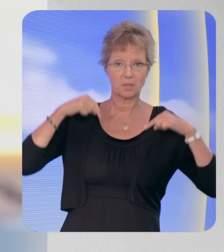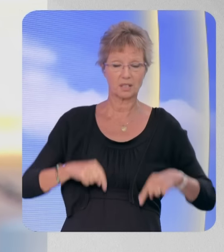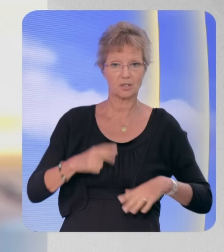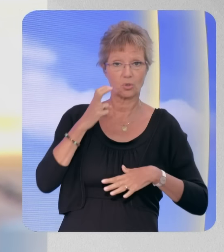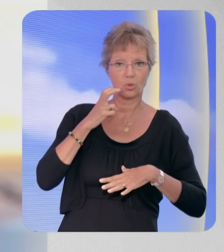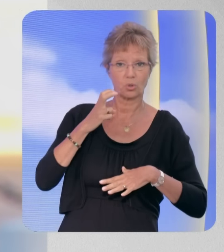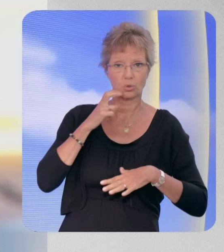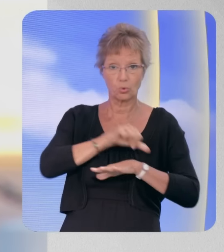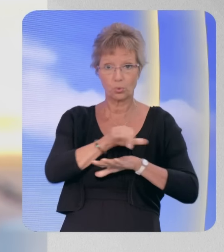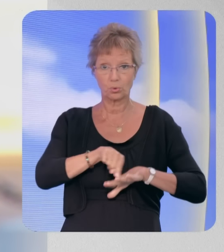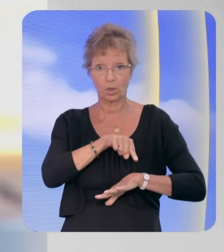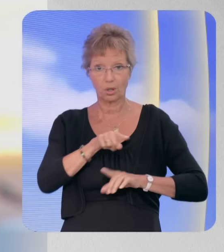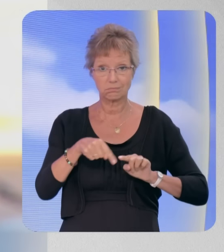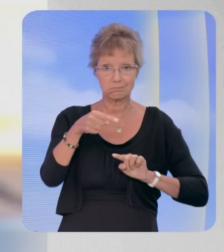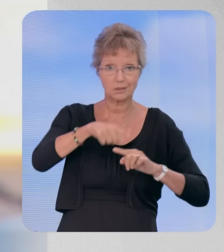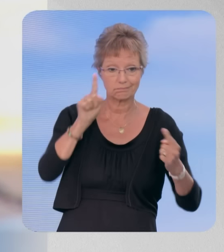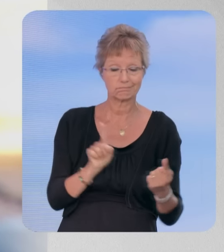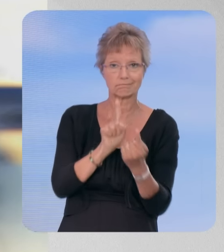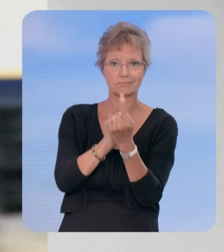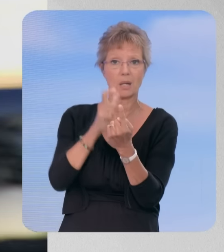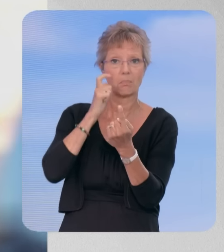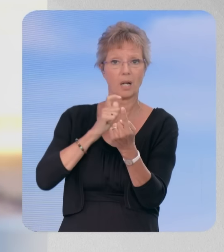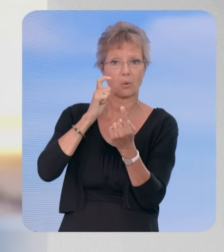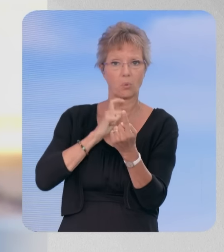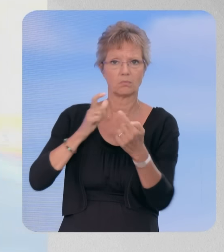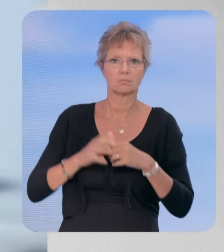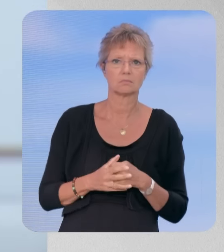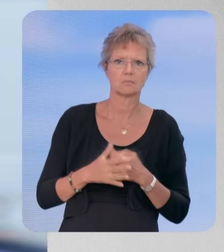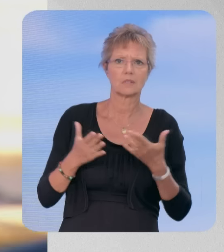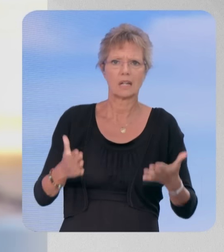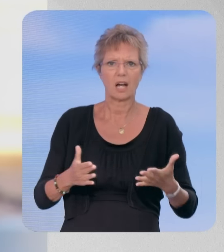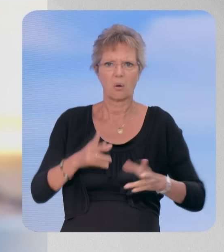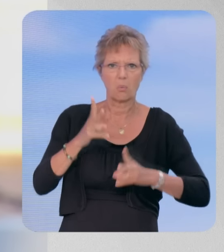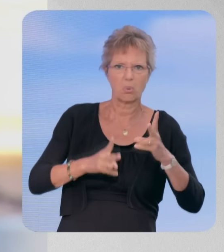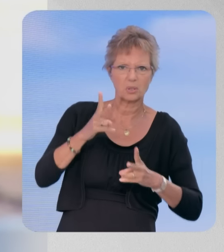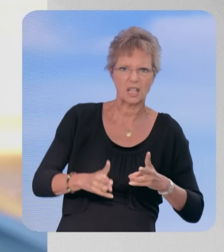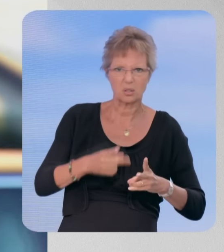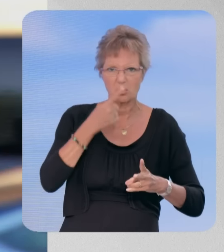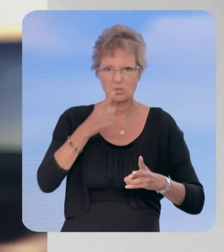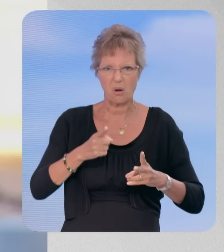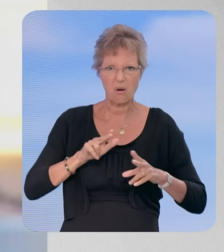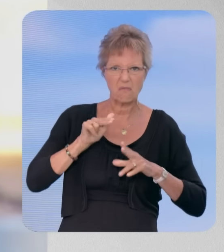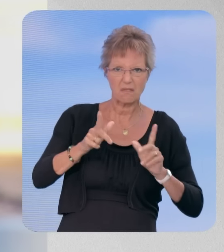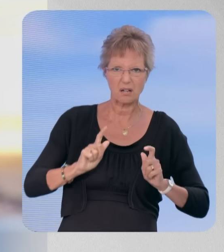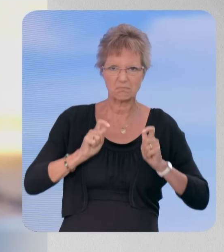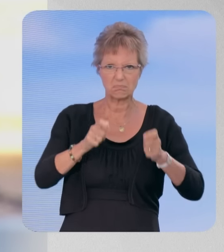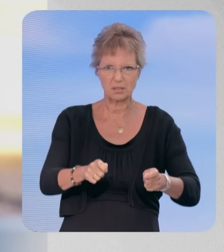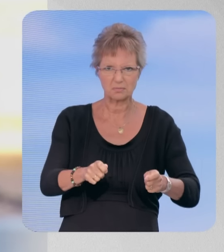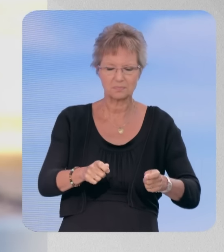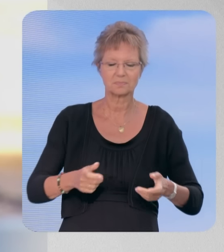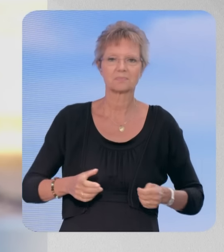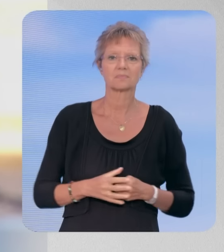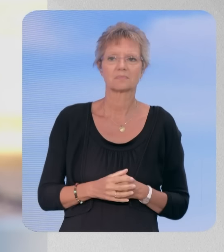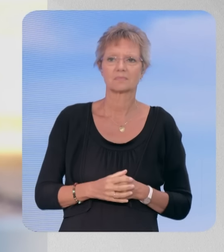une heure au Palais de l'Elysée par Emmanuel Macron. Son nom circule parmi les favoris pour occuper à nouveau l'hôtel Matignon. Donc,